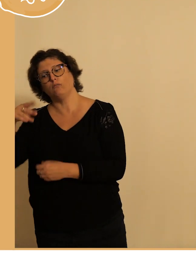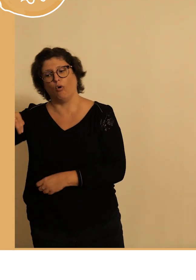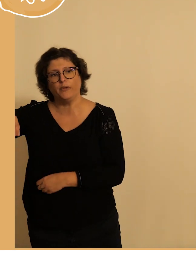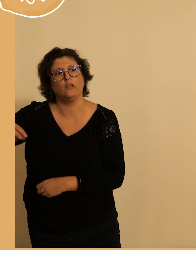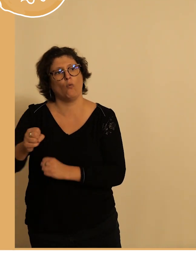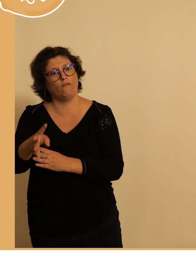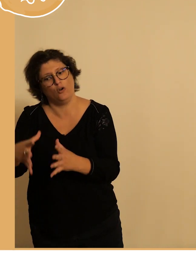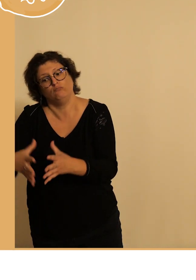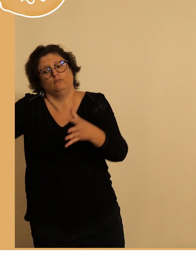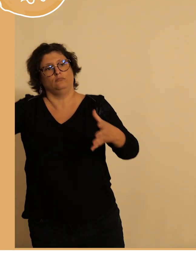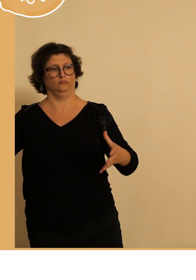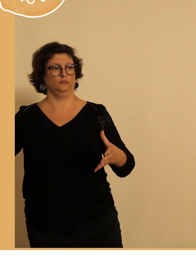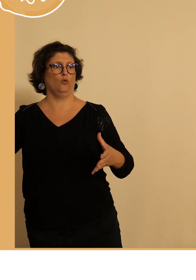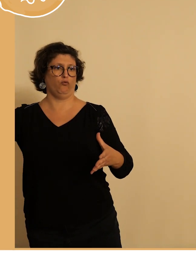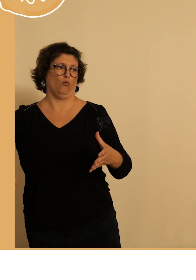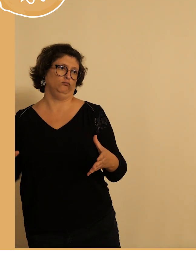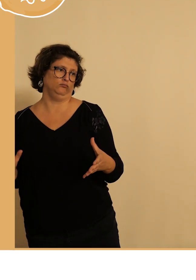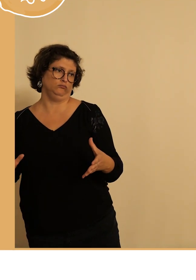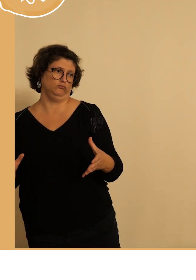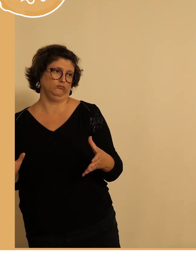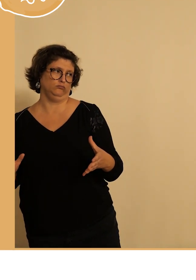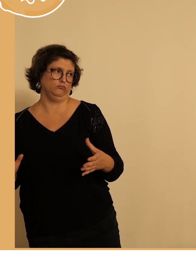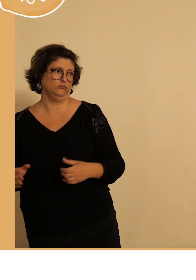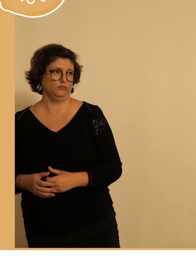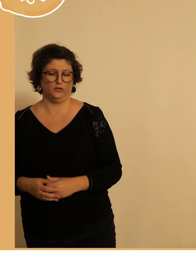sont les modes actifs qui sont le vélo et le piéton